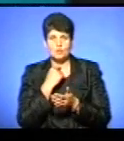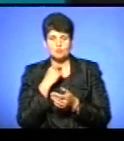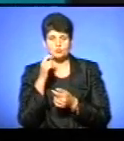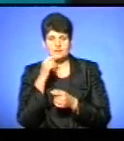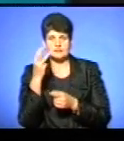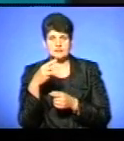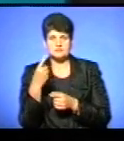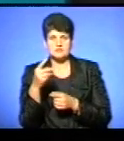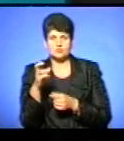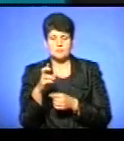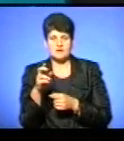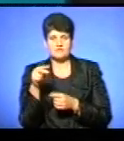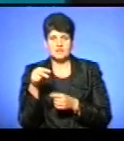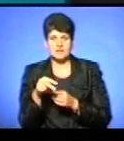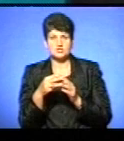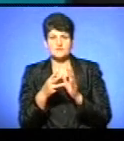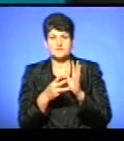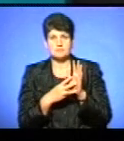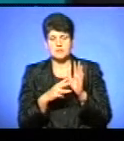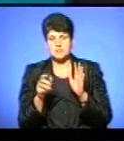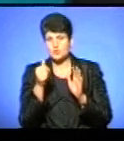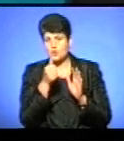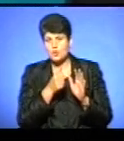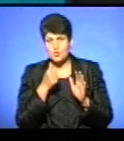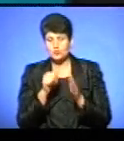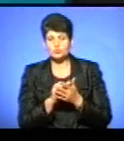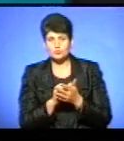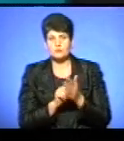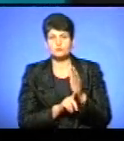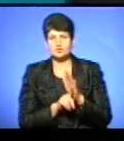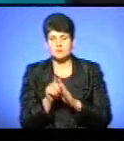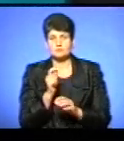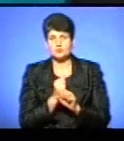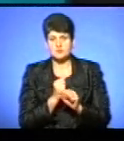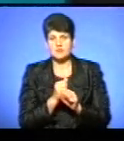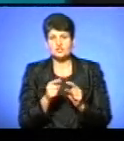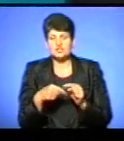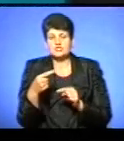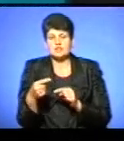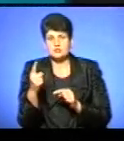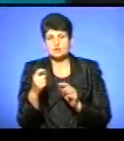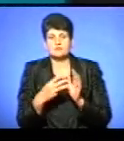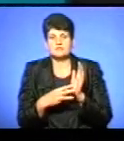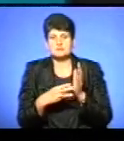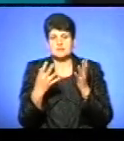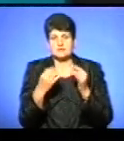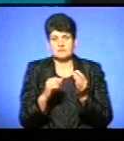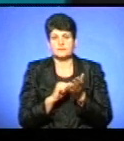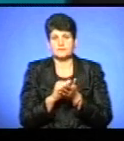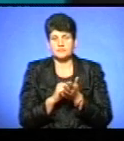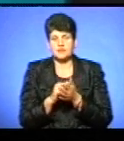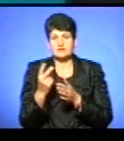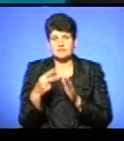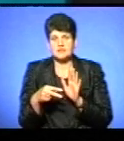31 березня 2018 року. Документ набуває чинності через 180 днів з моменту опублікування. Відтак,